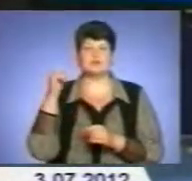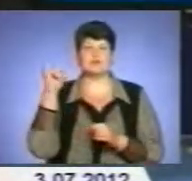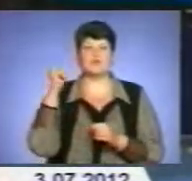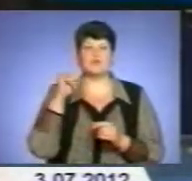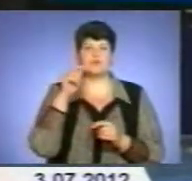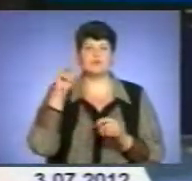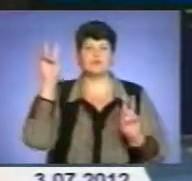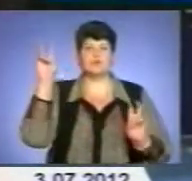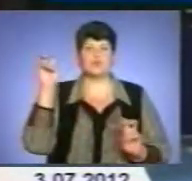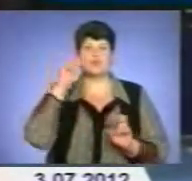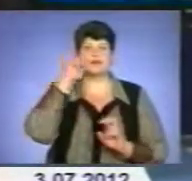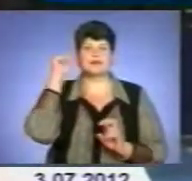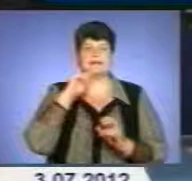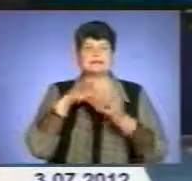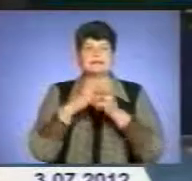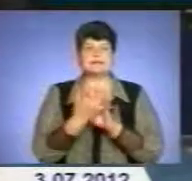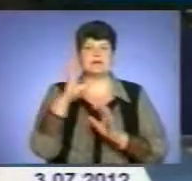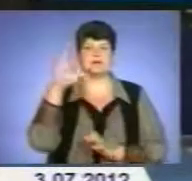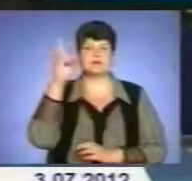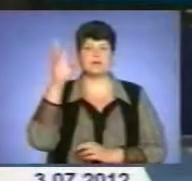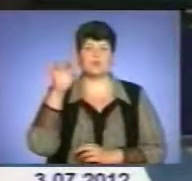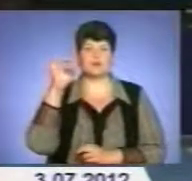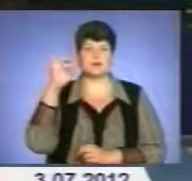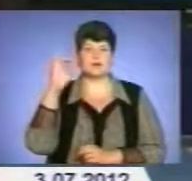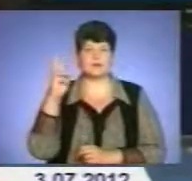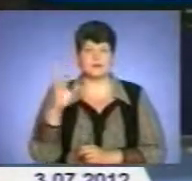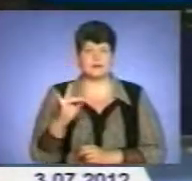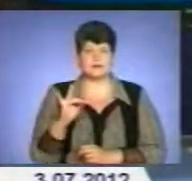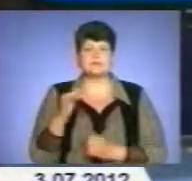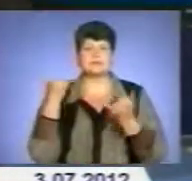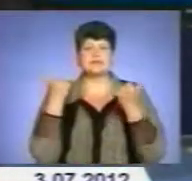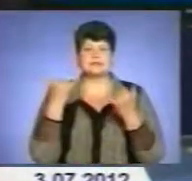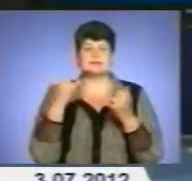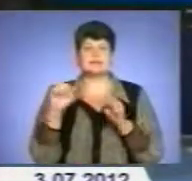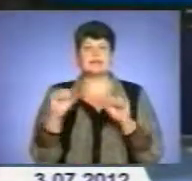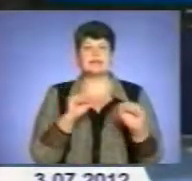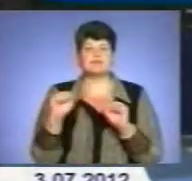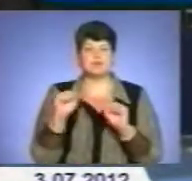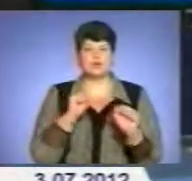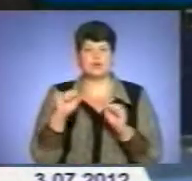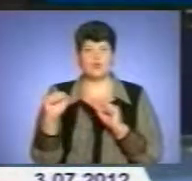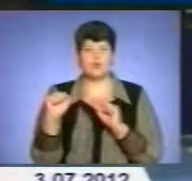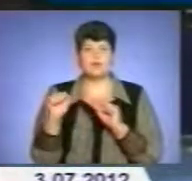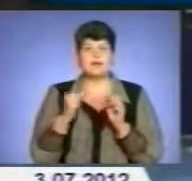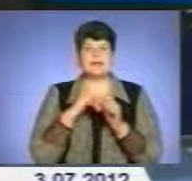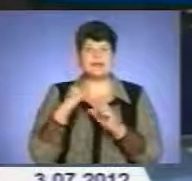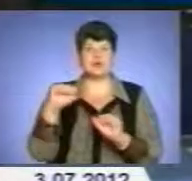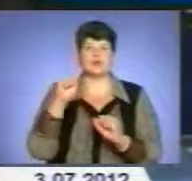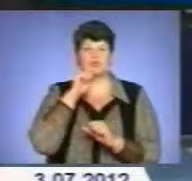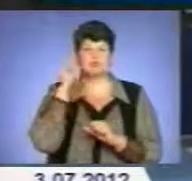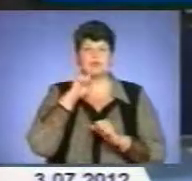Скорики, повідомляє пресслужба обласної держадміністрації. Разом із керівником агропідприємства «Героєм України» Олегом